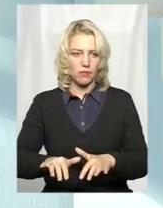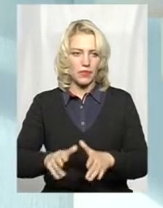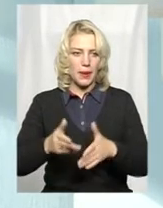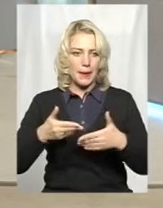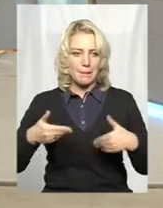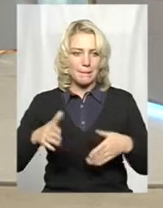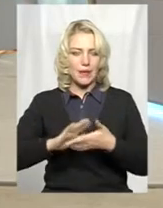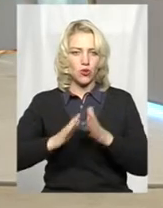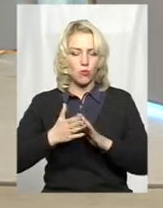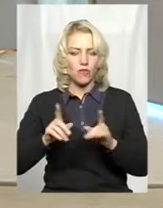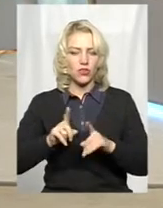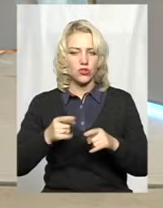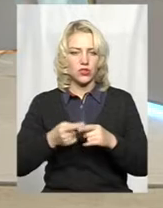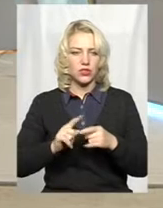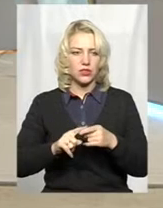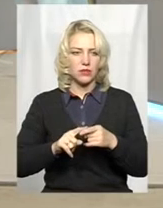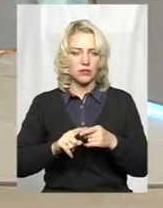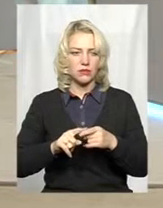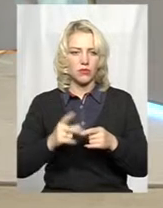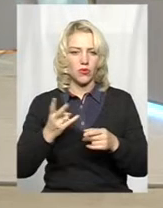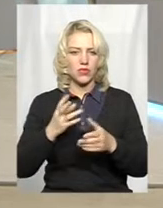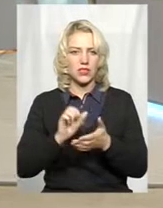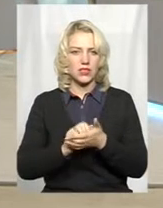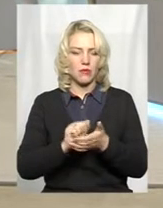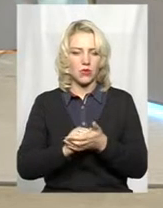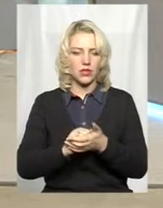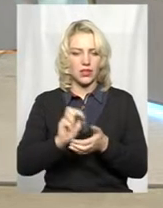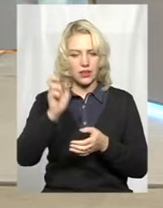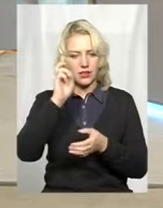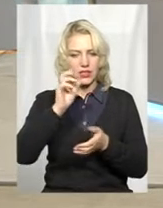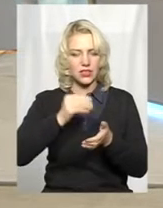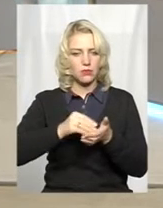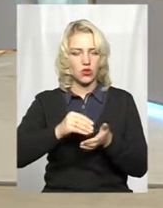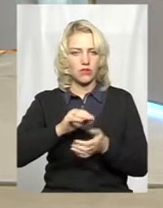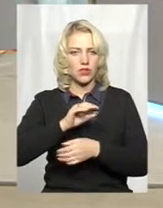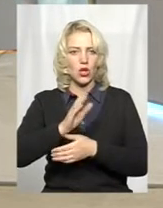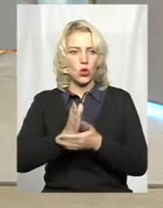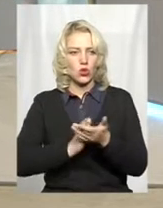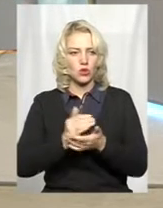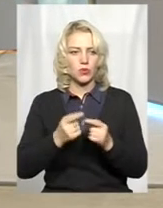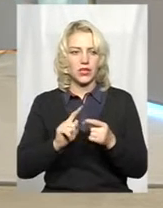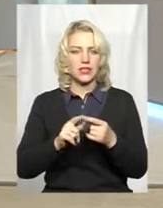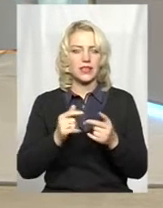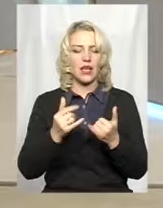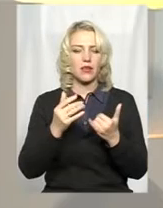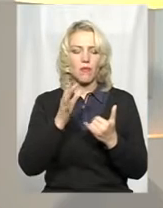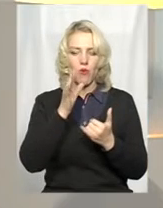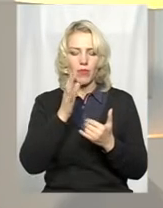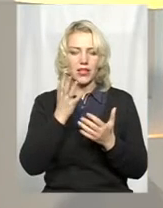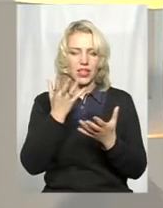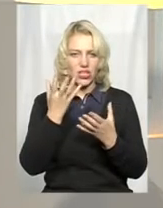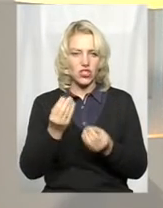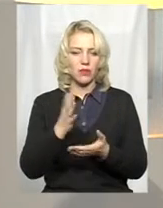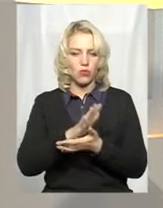в домовленність є, що фактично цим повинні займатися працівники Держпродспоживслужби. Але на даний момент ведеться цей відстріл, і, напевно, іще